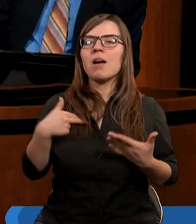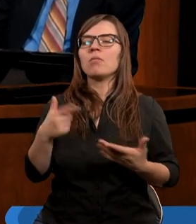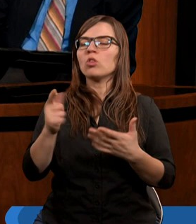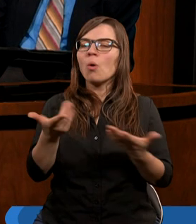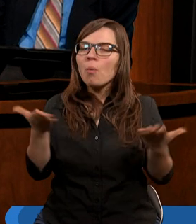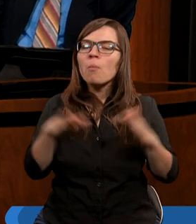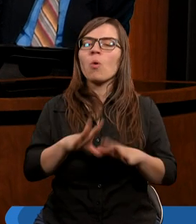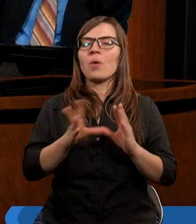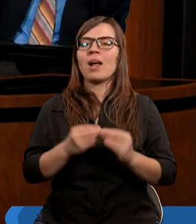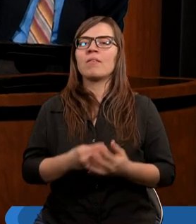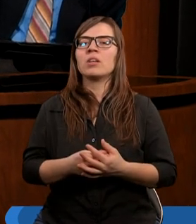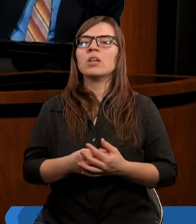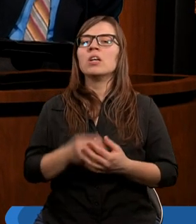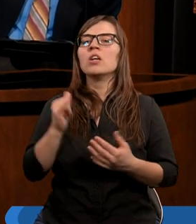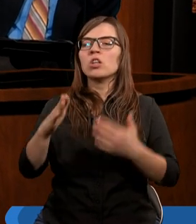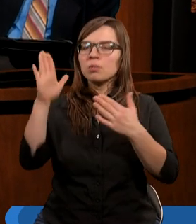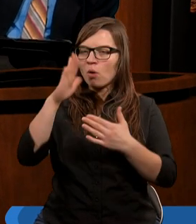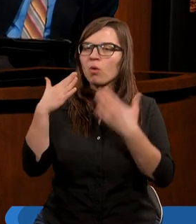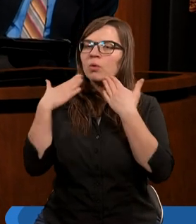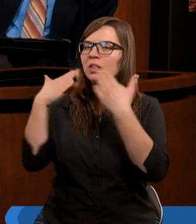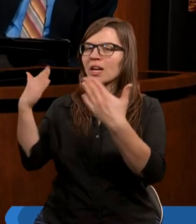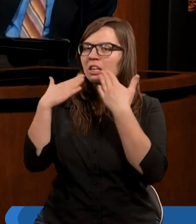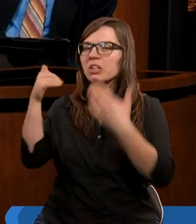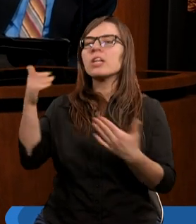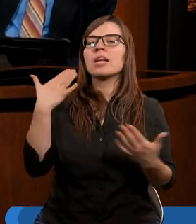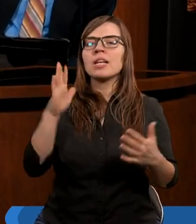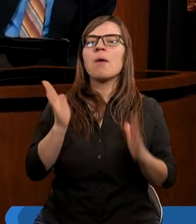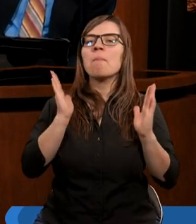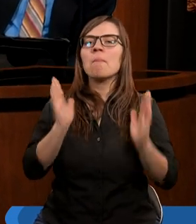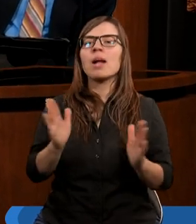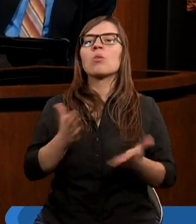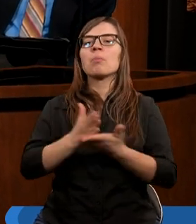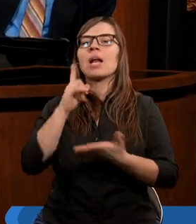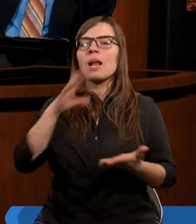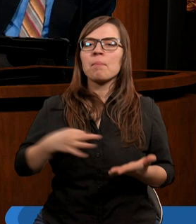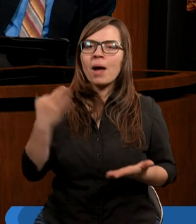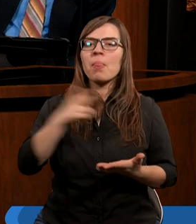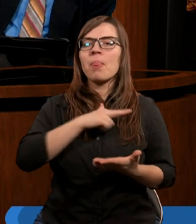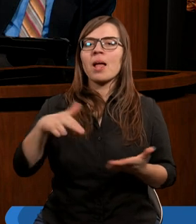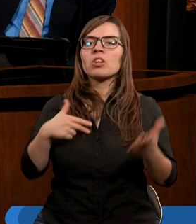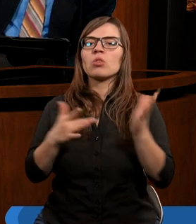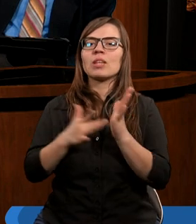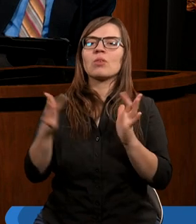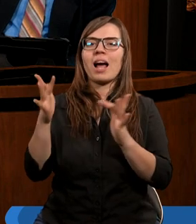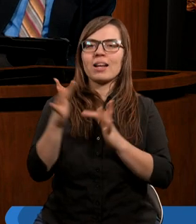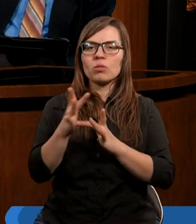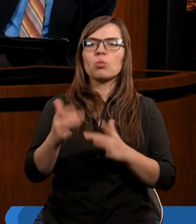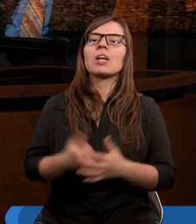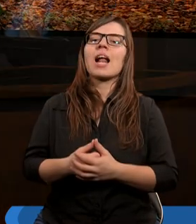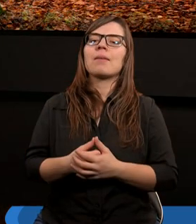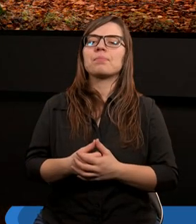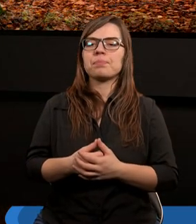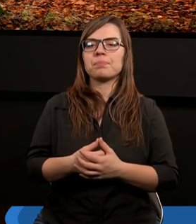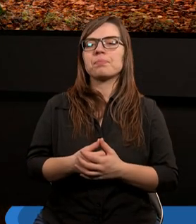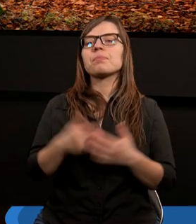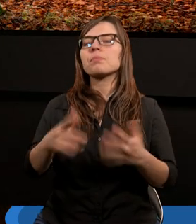okazuje łaskę i Bogu dzięki niech będą przez Pana naszego Jezusa Chrystusa. Jak